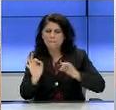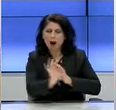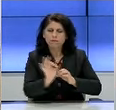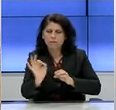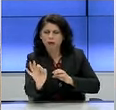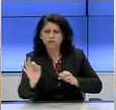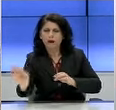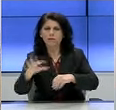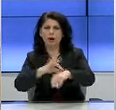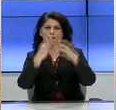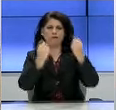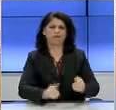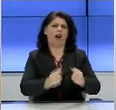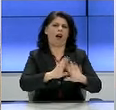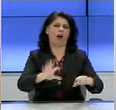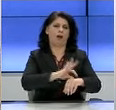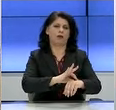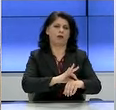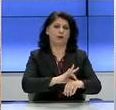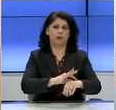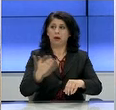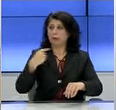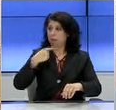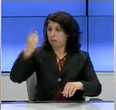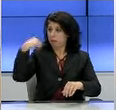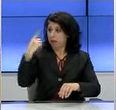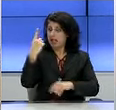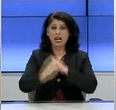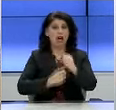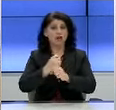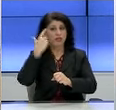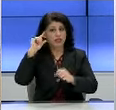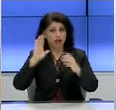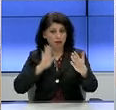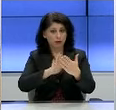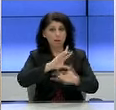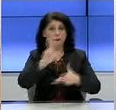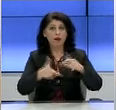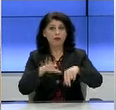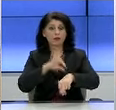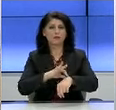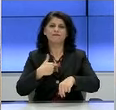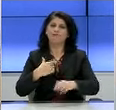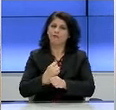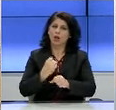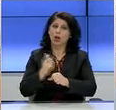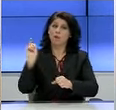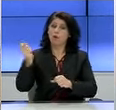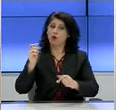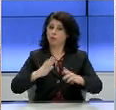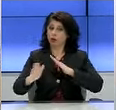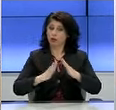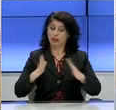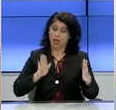δεν φανταζόταν ότι θα έρχομαστε να αντιμέτωποι όλοι μας με μια παγκόσμια πανδημία. Η δουλειά μας όμως στην πολιτική προστασία είναι να